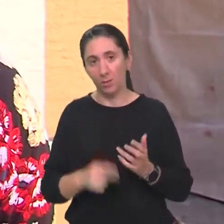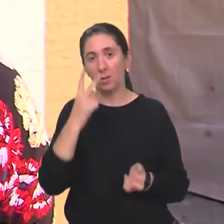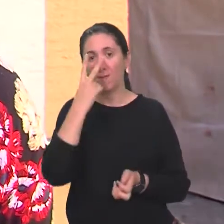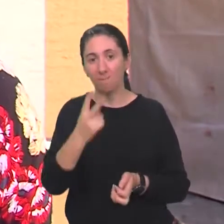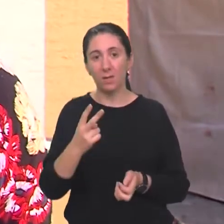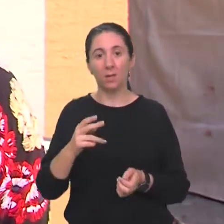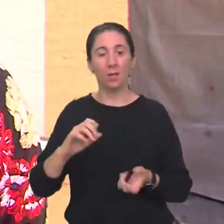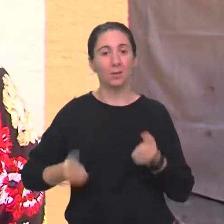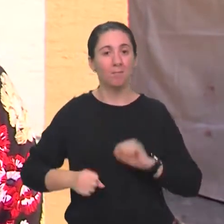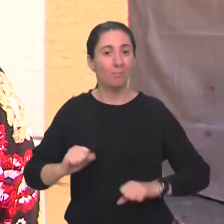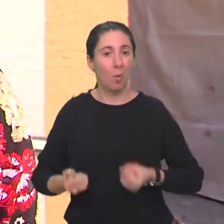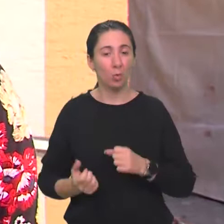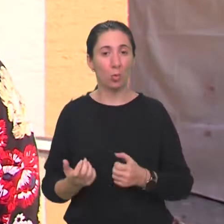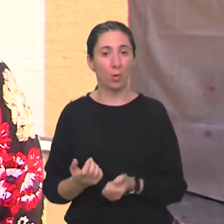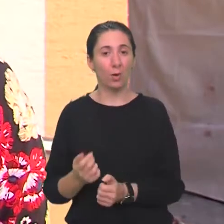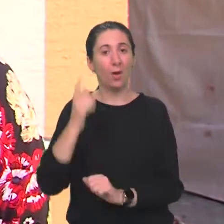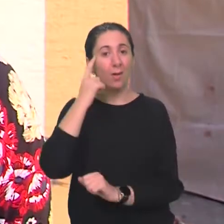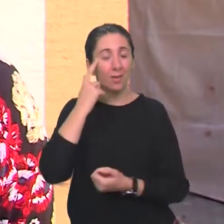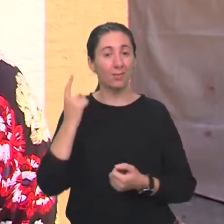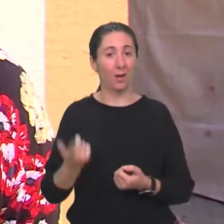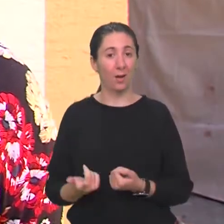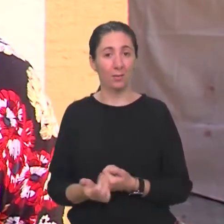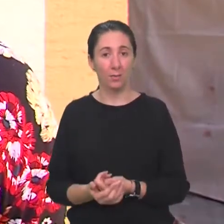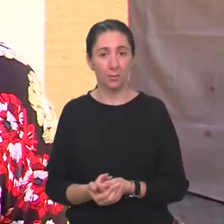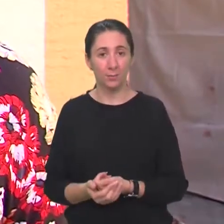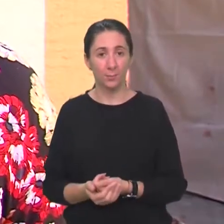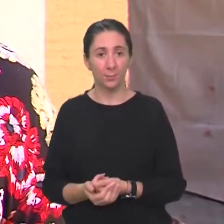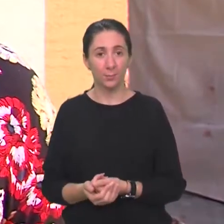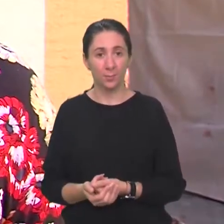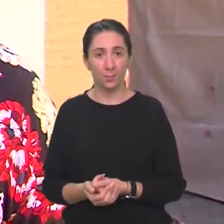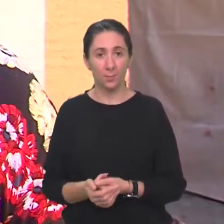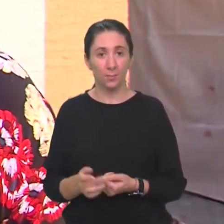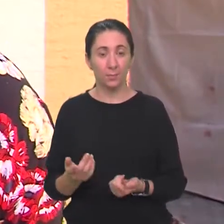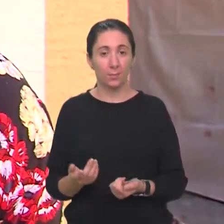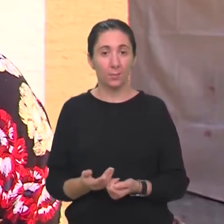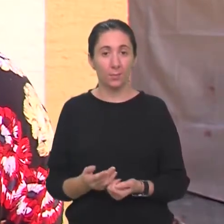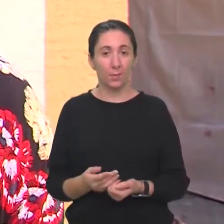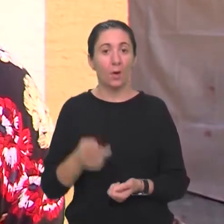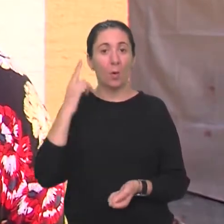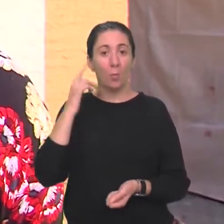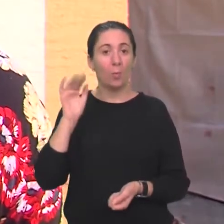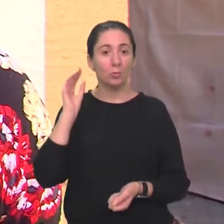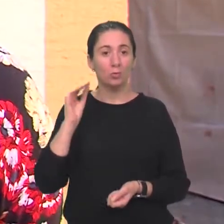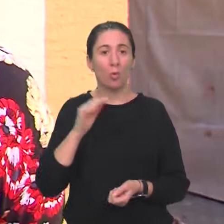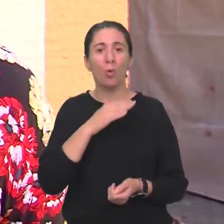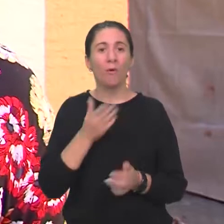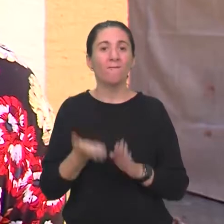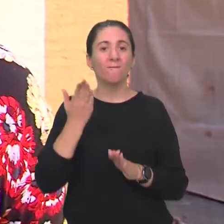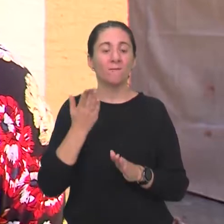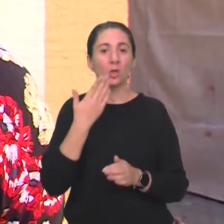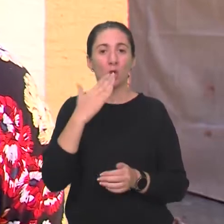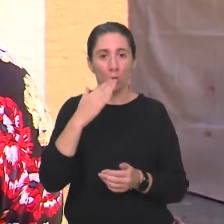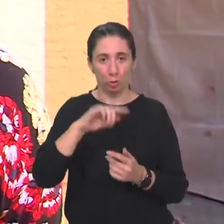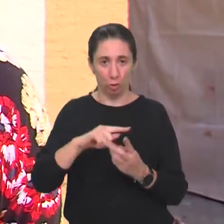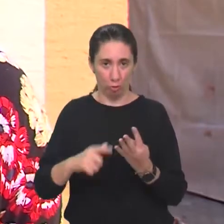na vid i na motoriku i na intelektualni dio, tak da kao što se popularno čuje viša struka oštećenja.